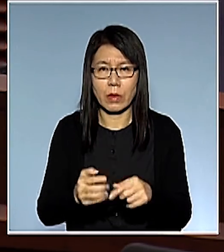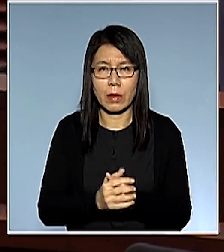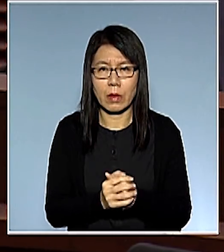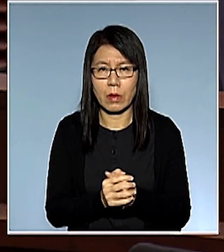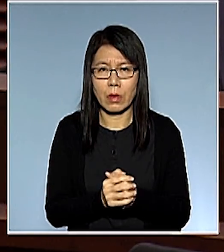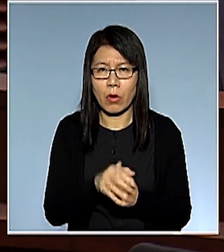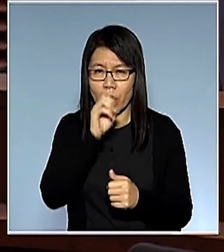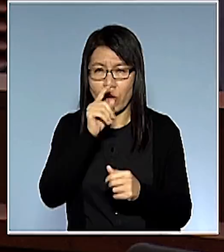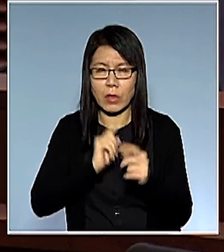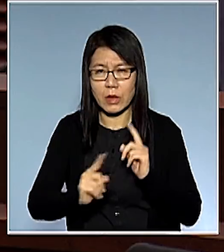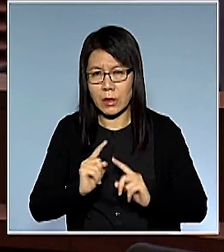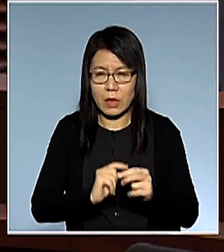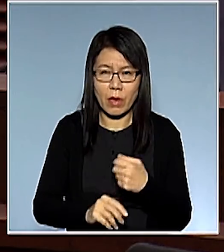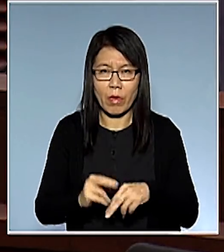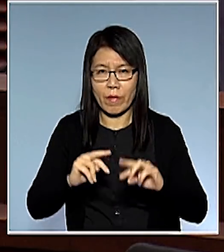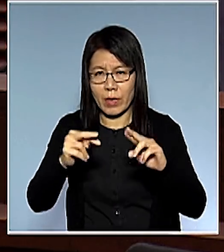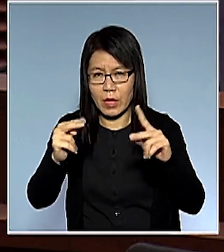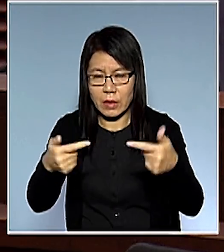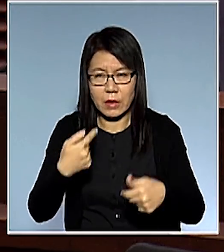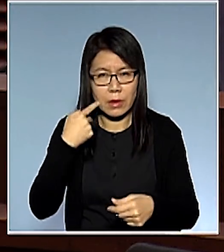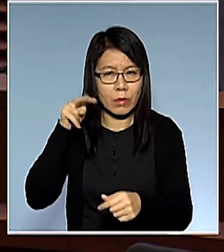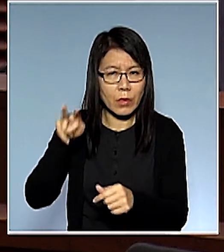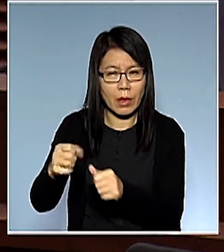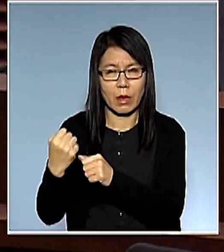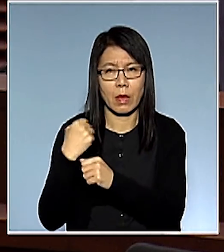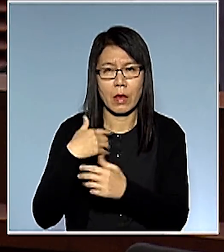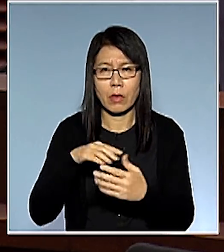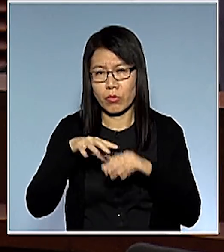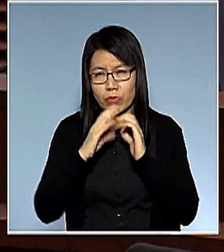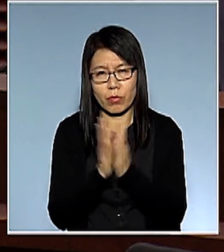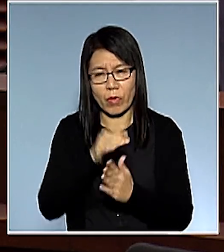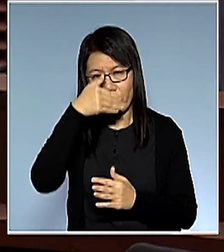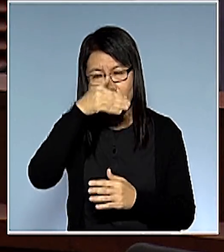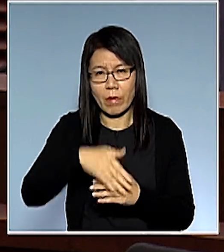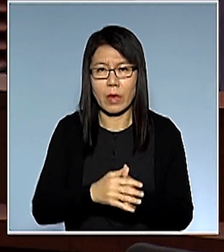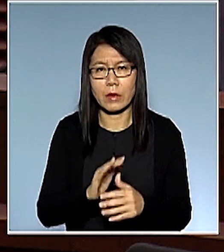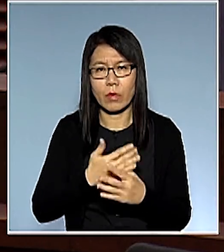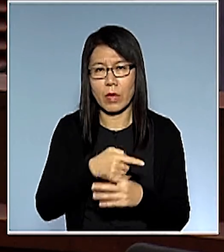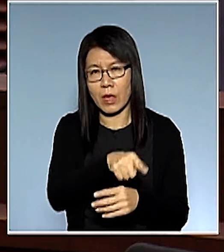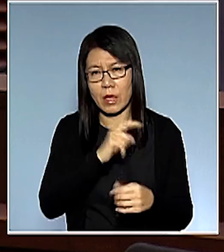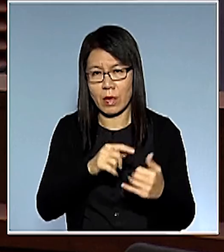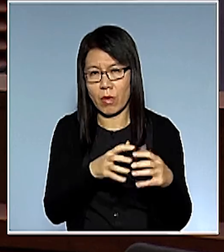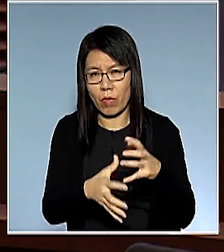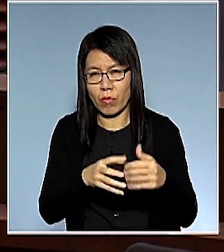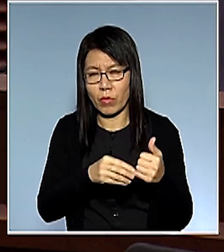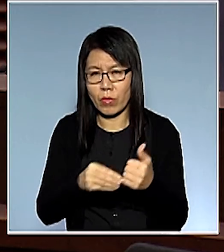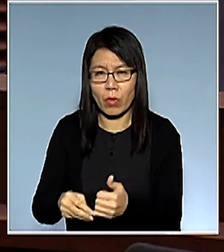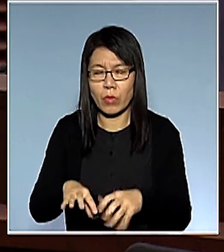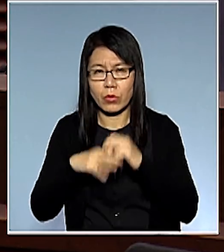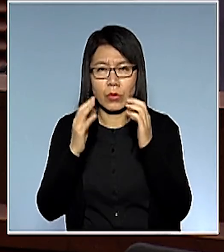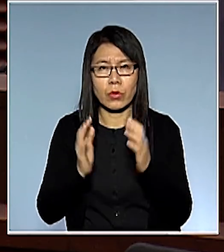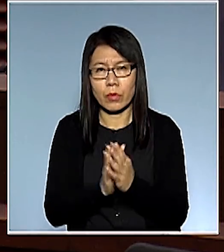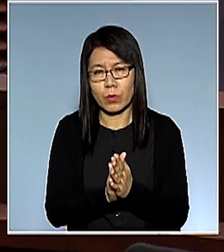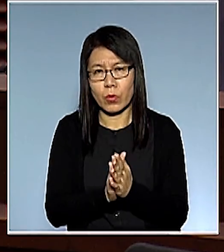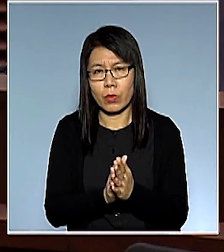言論自由沒有什麼空間發展沒有什麼監察能力全部都是廢話來的因為你們把你的拉布已經將所有有